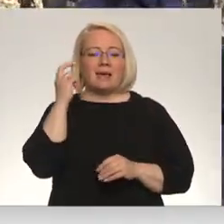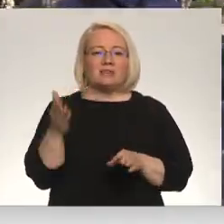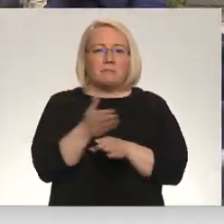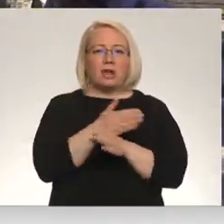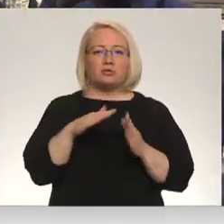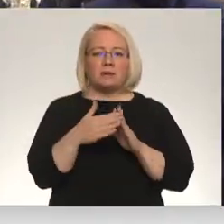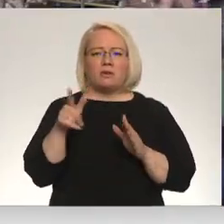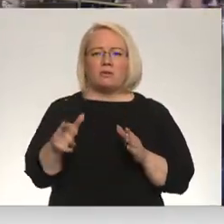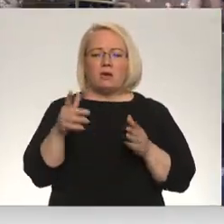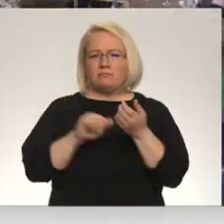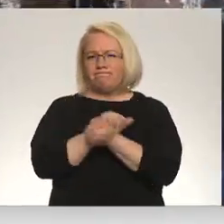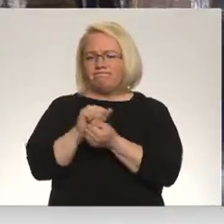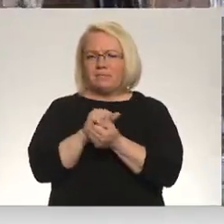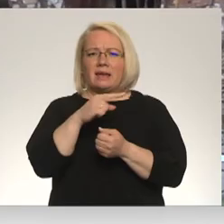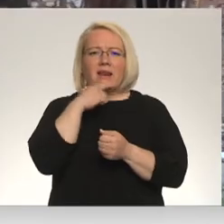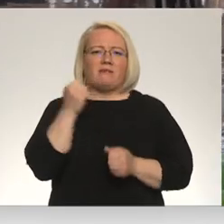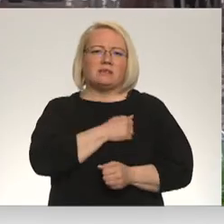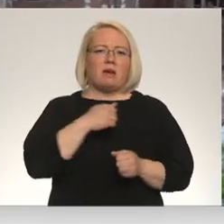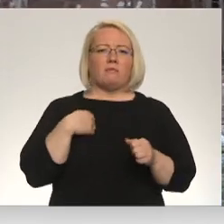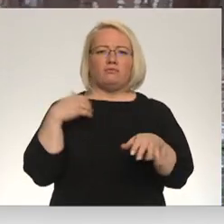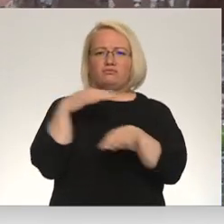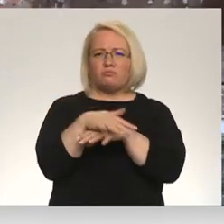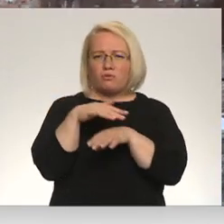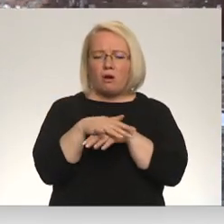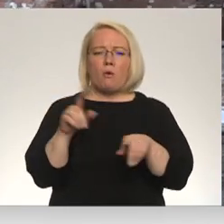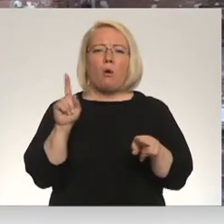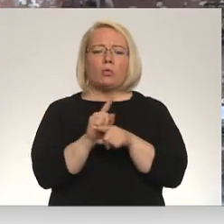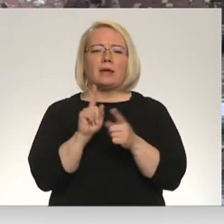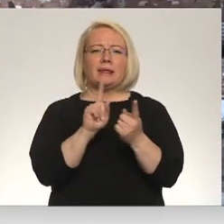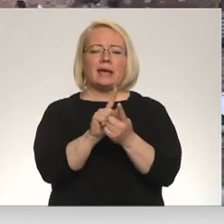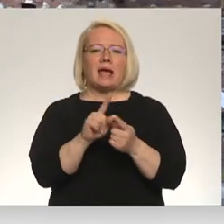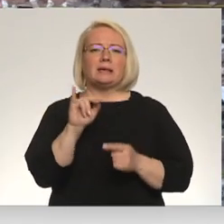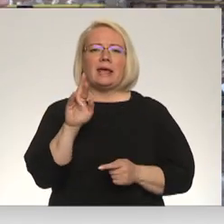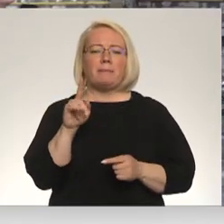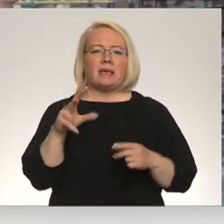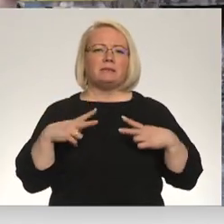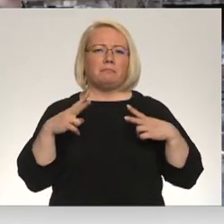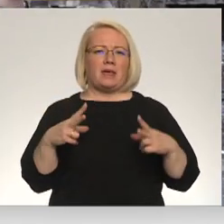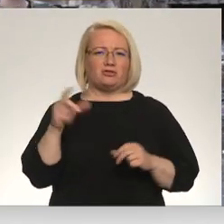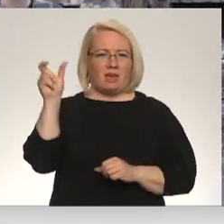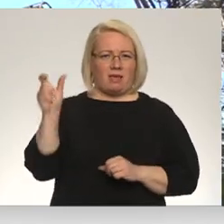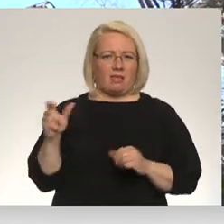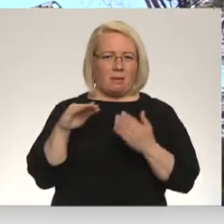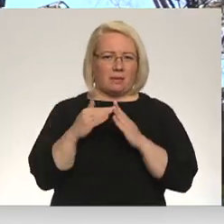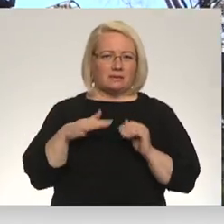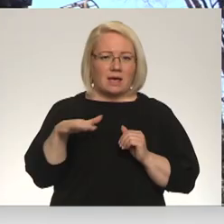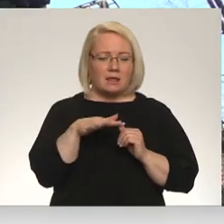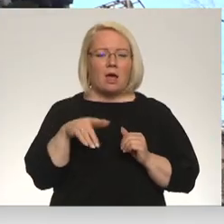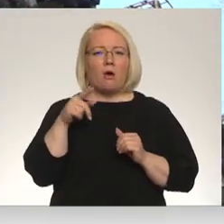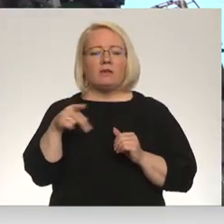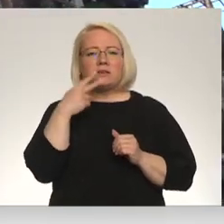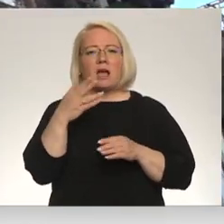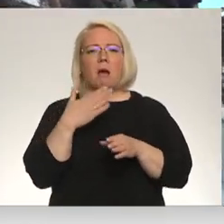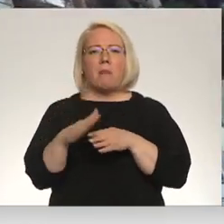ļoti smagi ciet uz Krievijas armijas uzbrukumos, tur viņi tikās ar Irpiņa smēru, kurš pastāstīja, kā tomēr domā, kā šeit pamazām